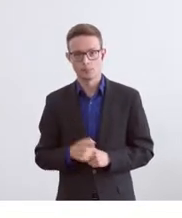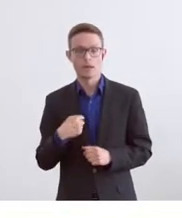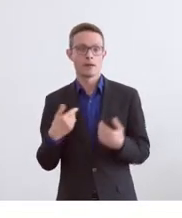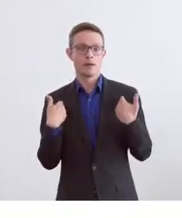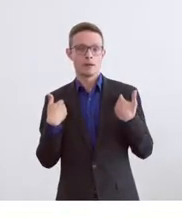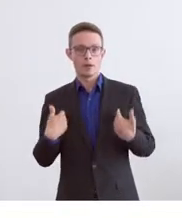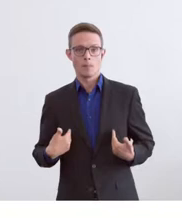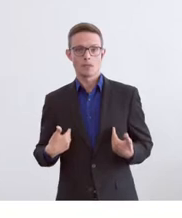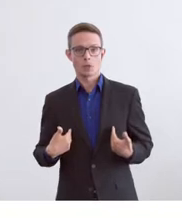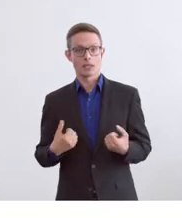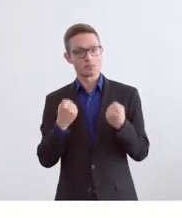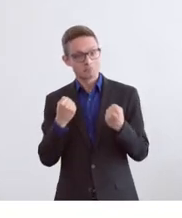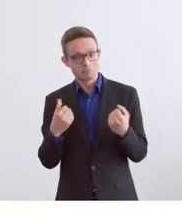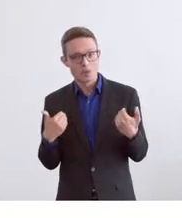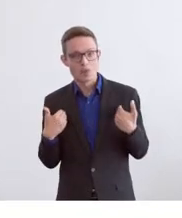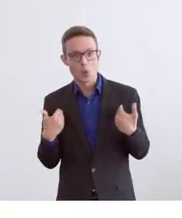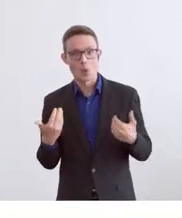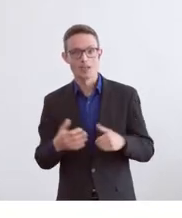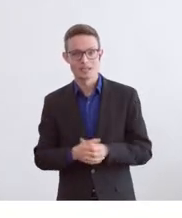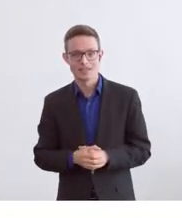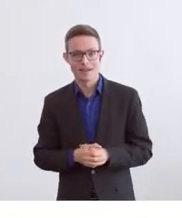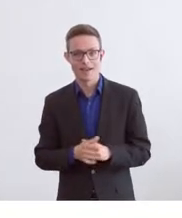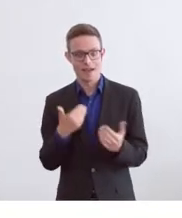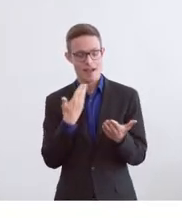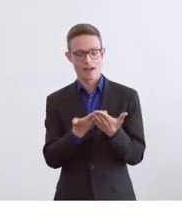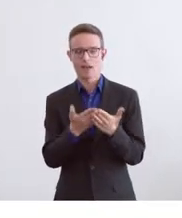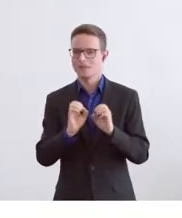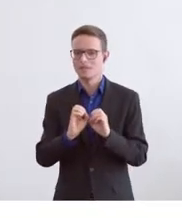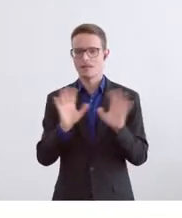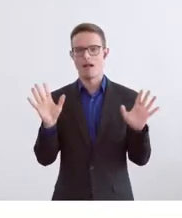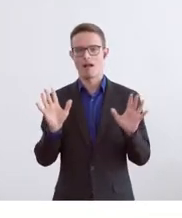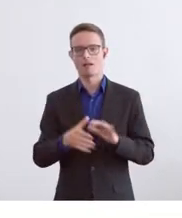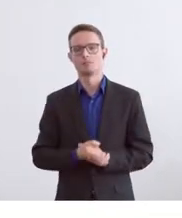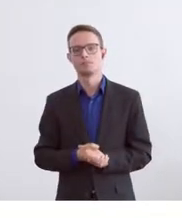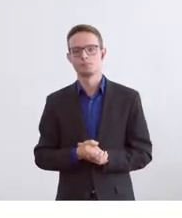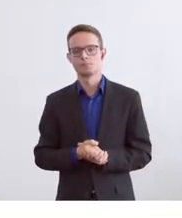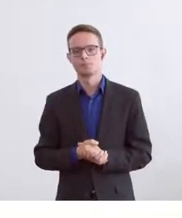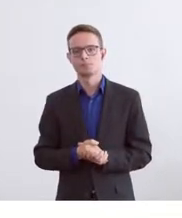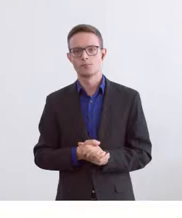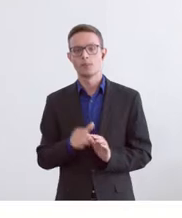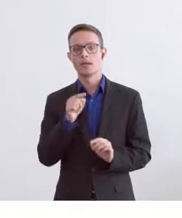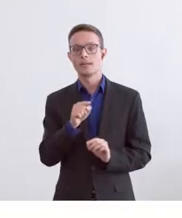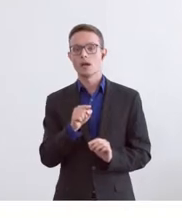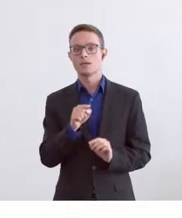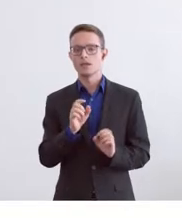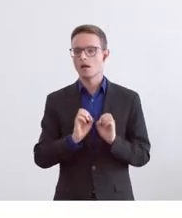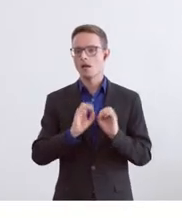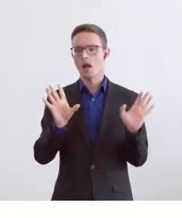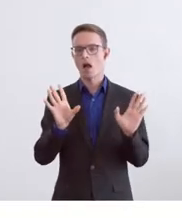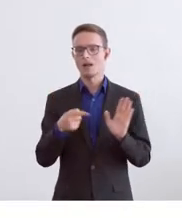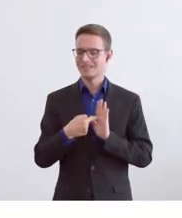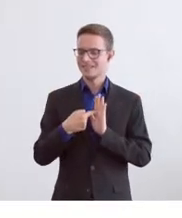ausserordentlich, dass das Ergebnis so deutlich ist. Das ist nicht nur ein deutliches Signal für